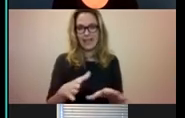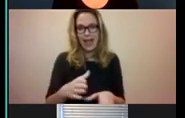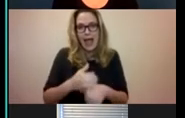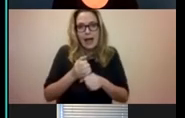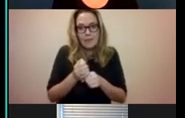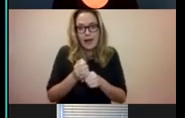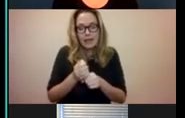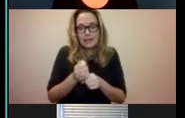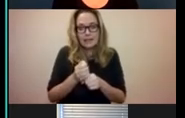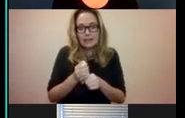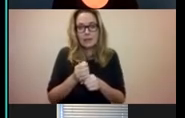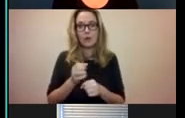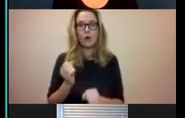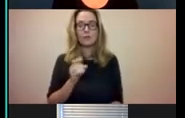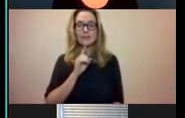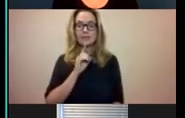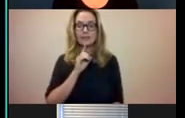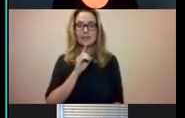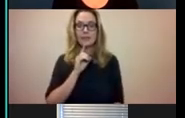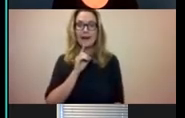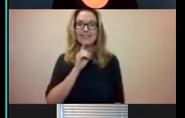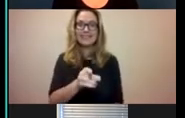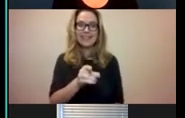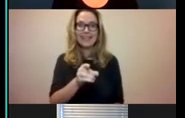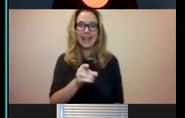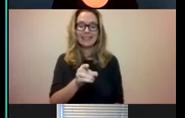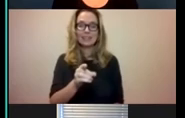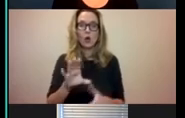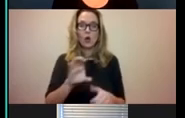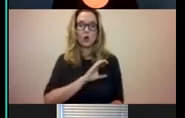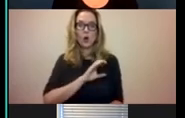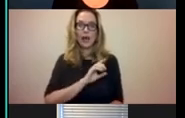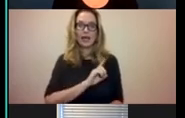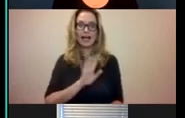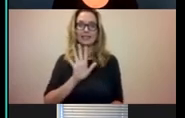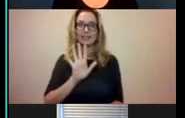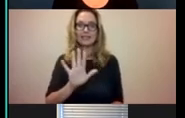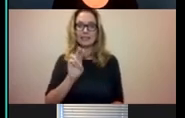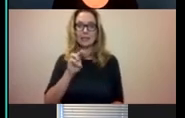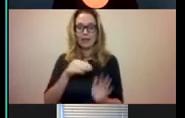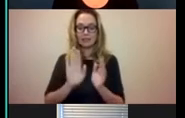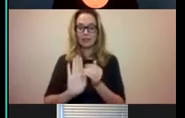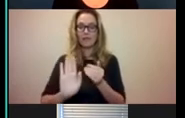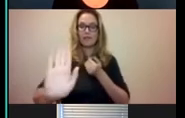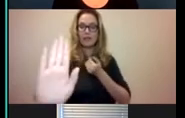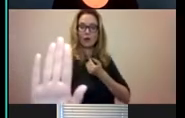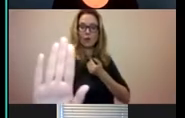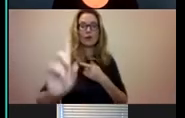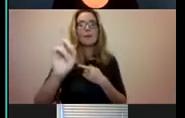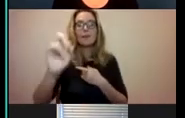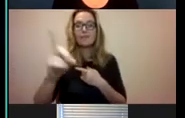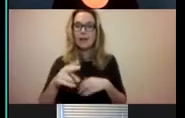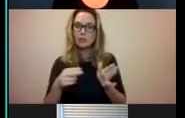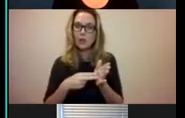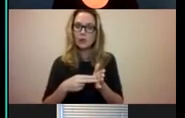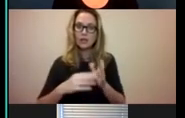die werkt ongeveer een 20 meter afstand van mijn bureau. Nou, hebben in verbaal heel veel contact. Nou, die